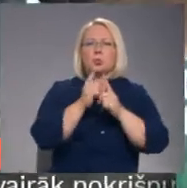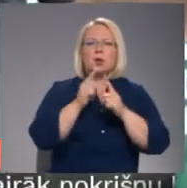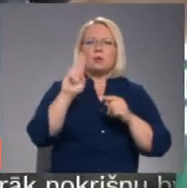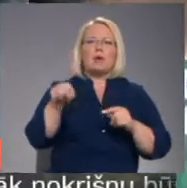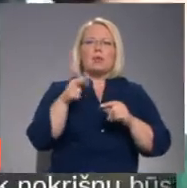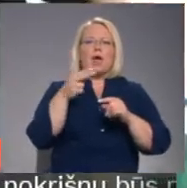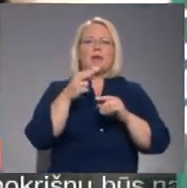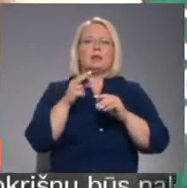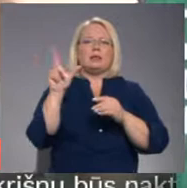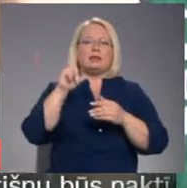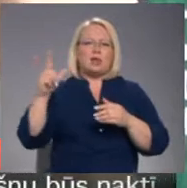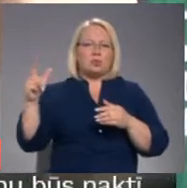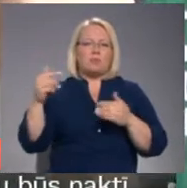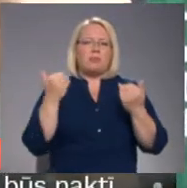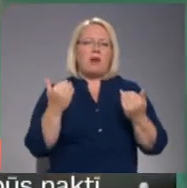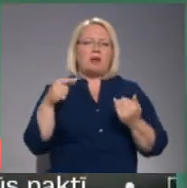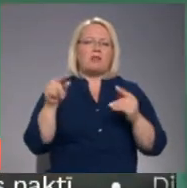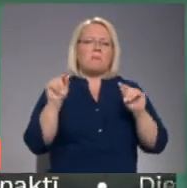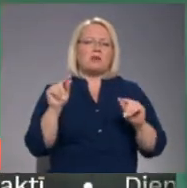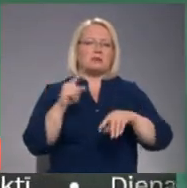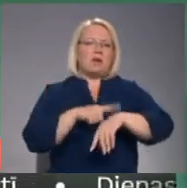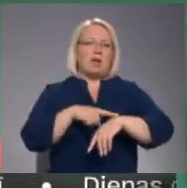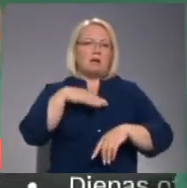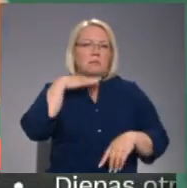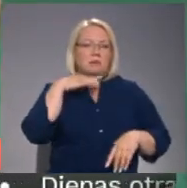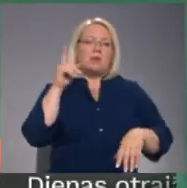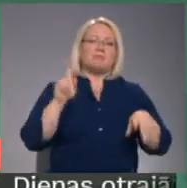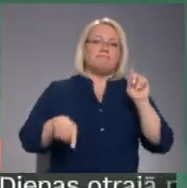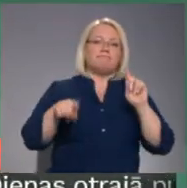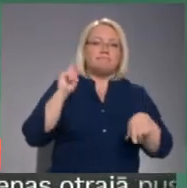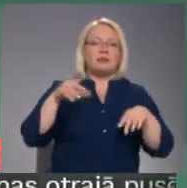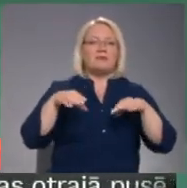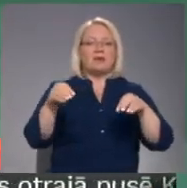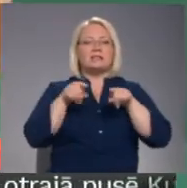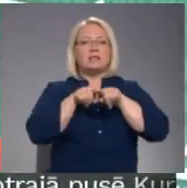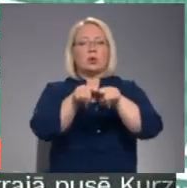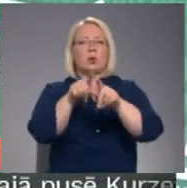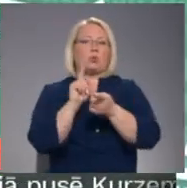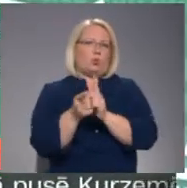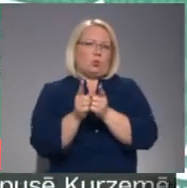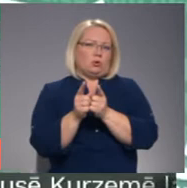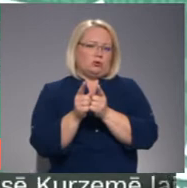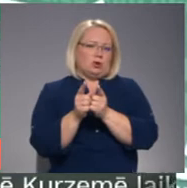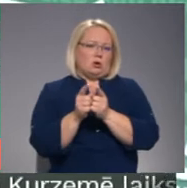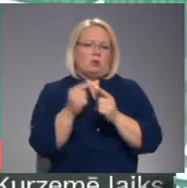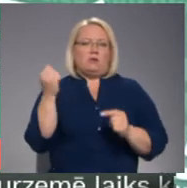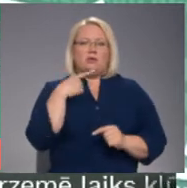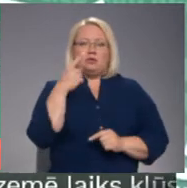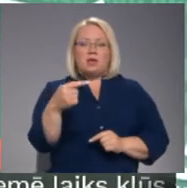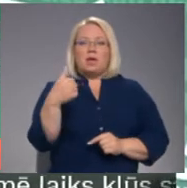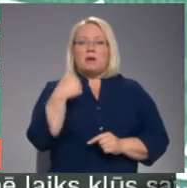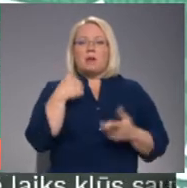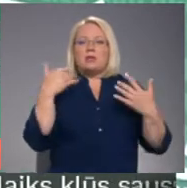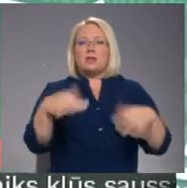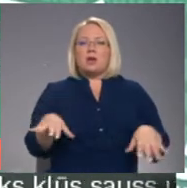literatūru. Šobrīd gan tam atliek mazāk laika, bet vēl aiz vienš šad un tad veic sinkronu tūkošanu. Man tas jau